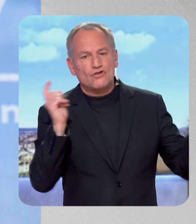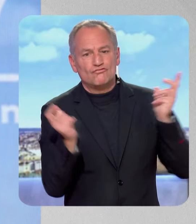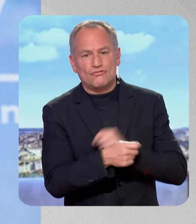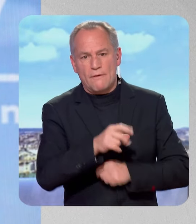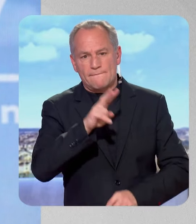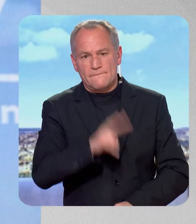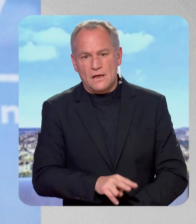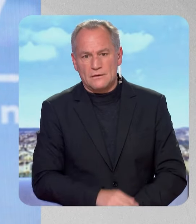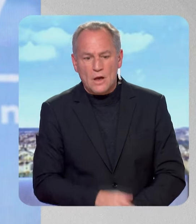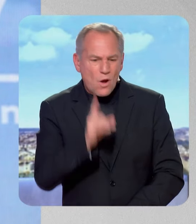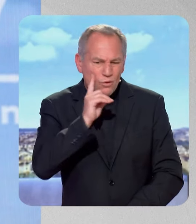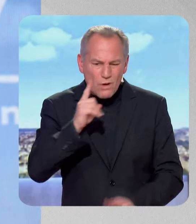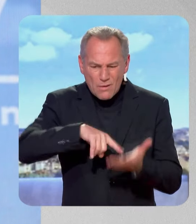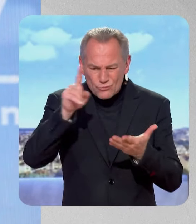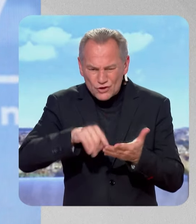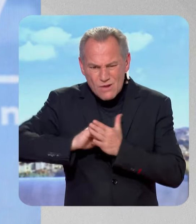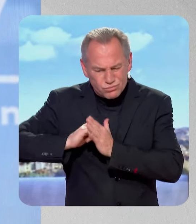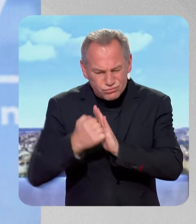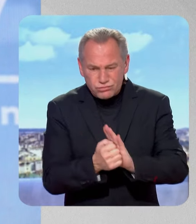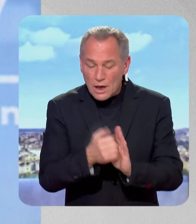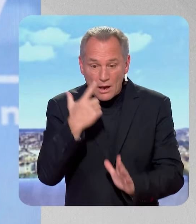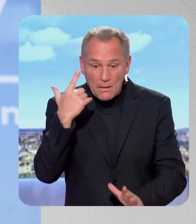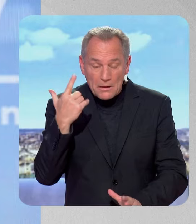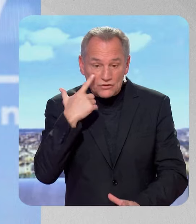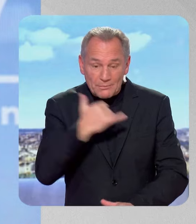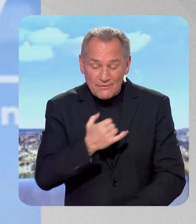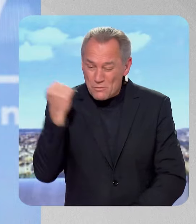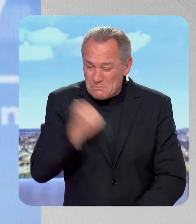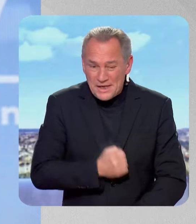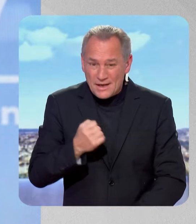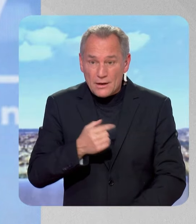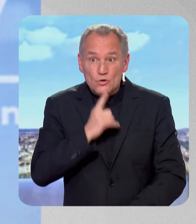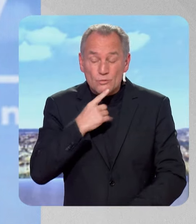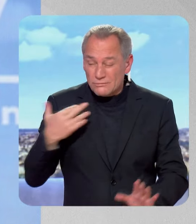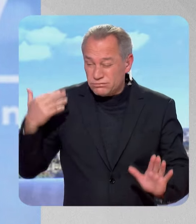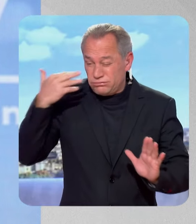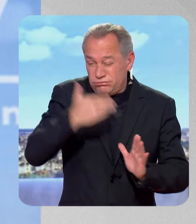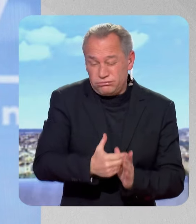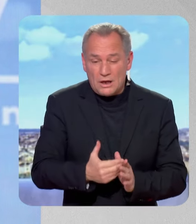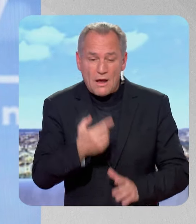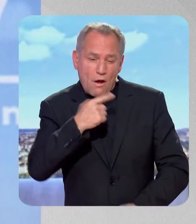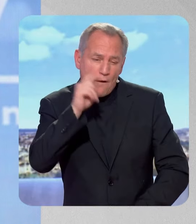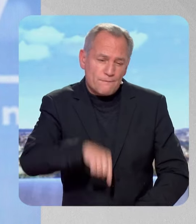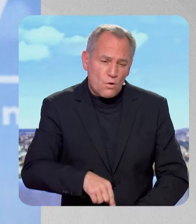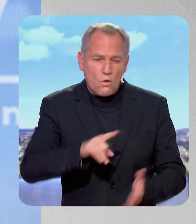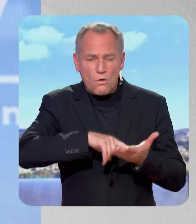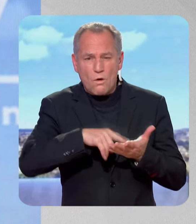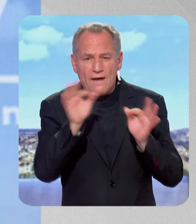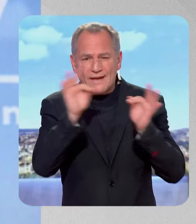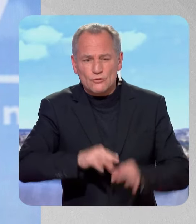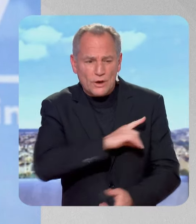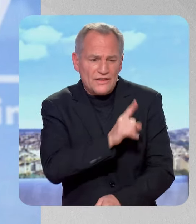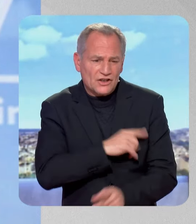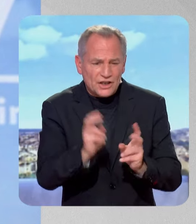budget austéritaire, le pire que les Français aient connu depuis des années, alors que déjà il se serre la ceinture, que les factures d'énergie, d